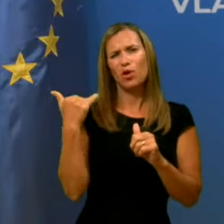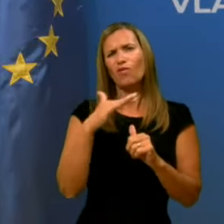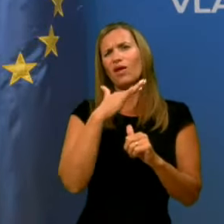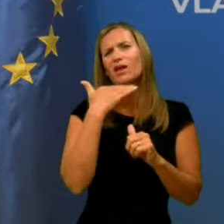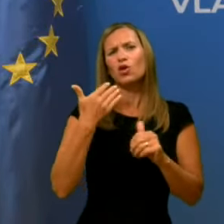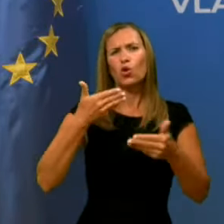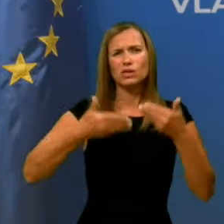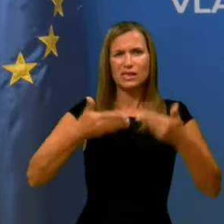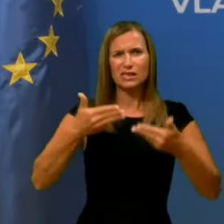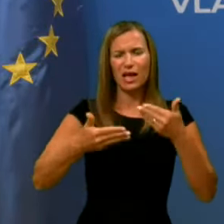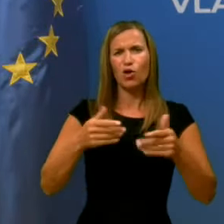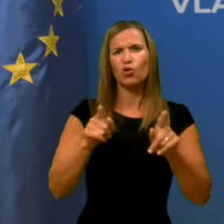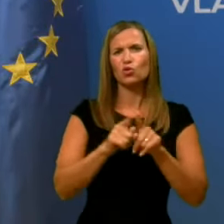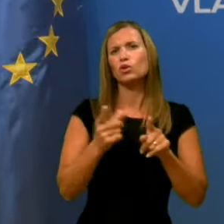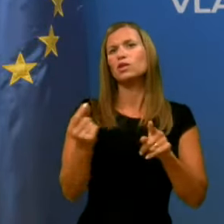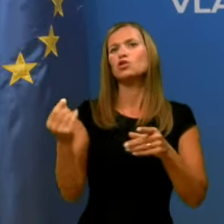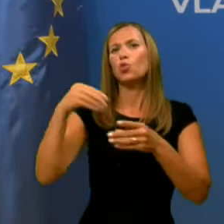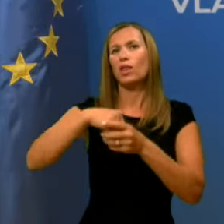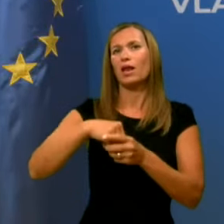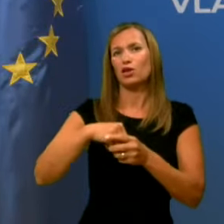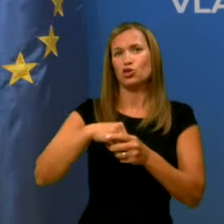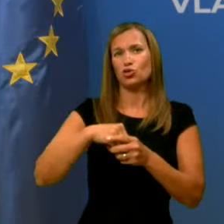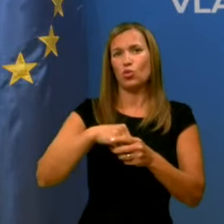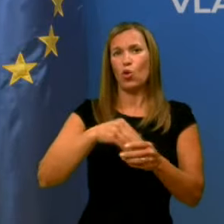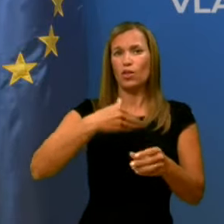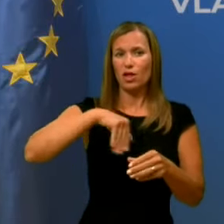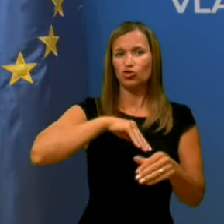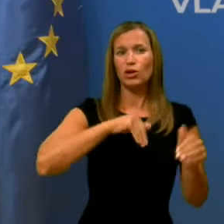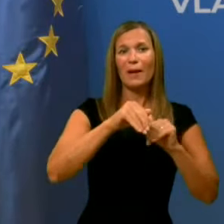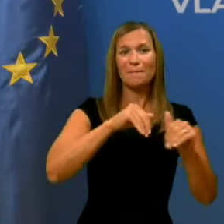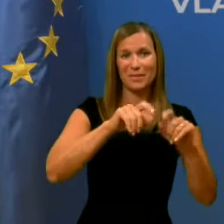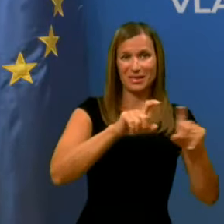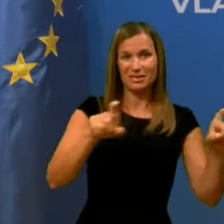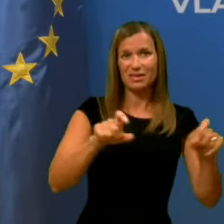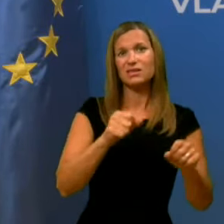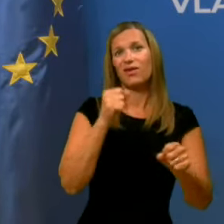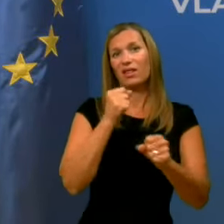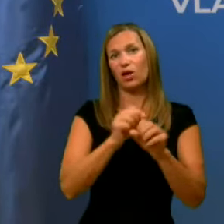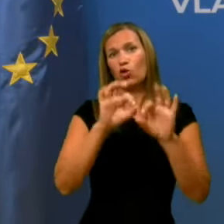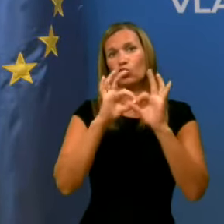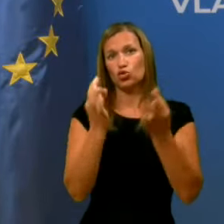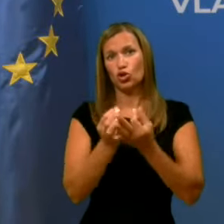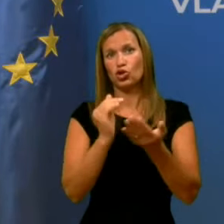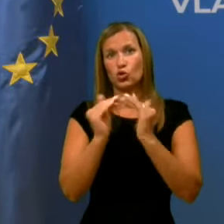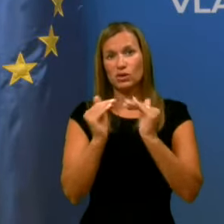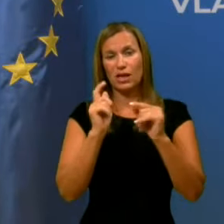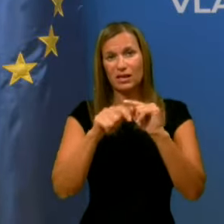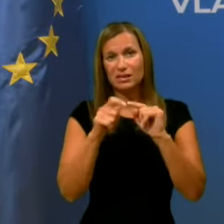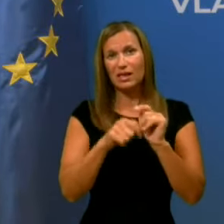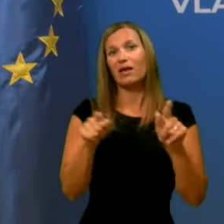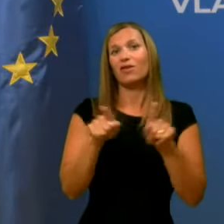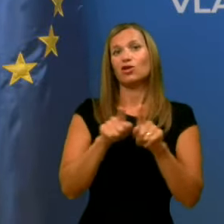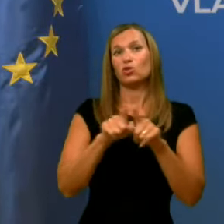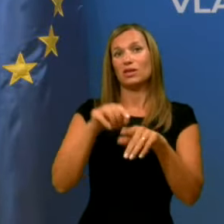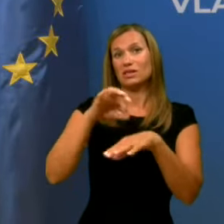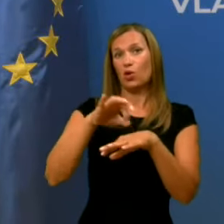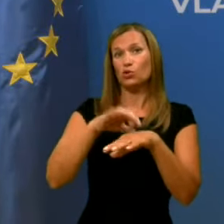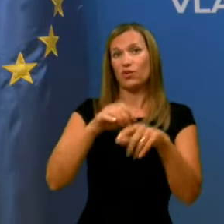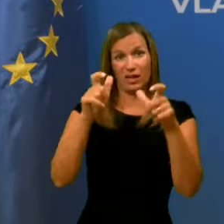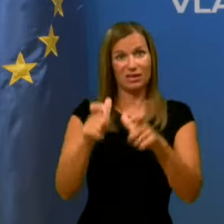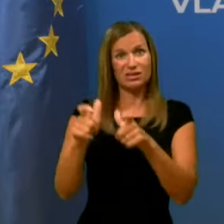udeležbo našega ministrstva, ministrstva za delo družine, socialne zadeve, tudi zdravstvenih institucij,